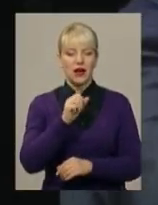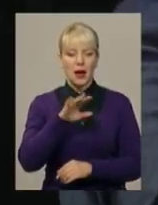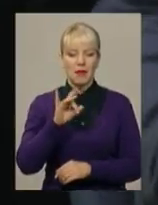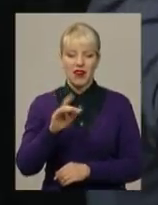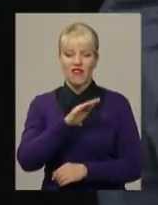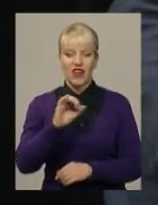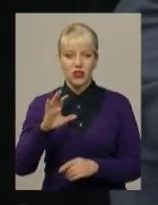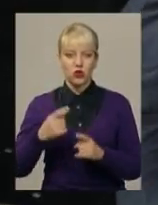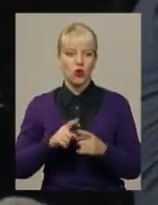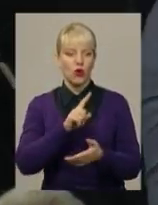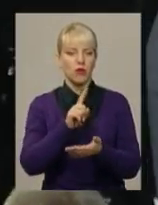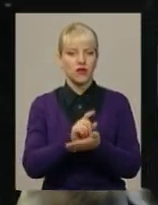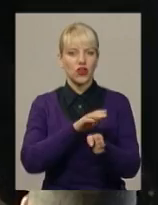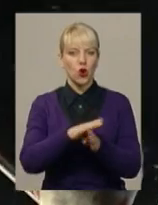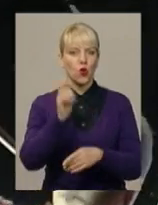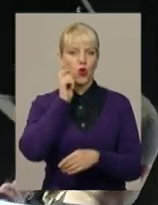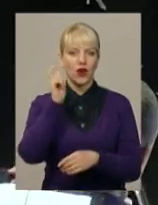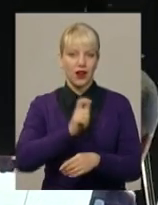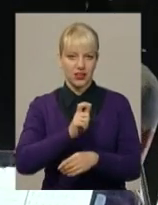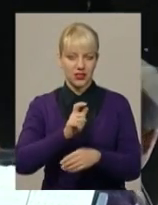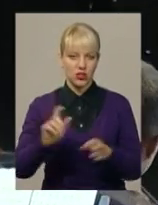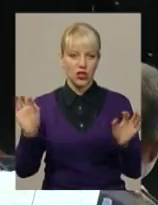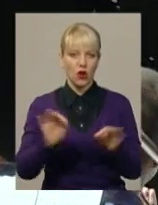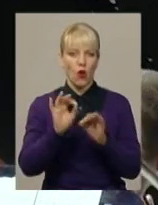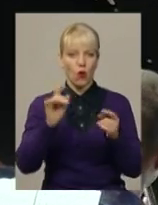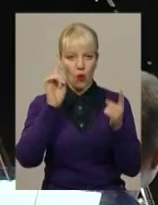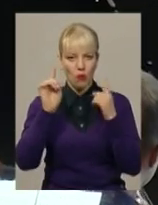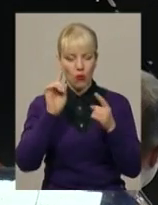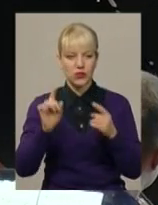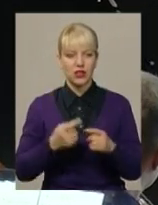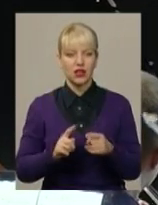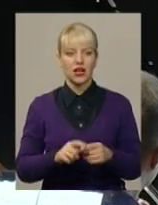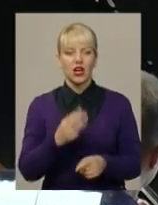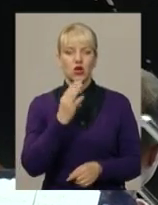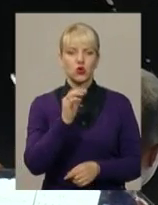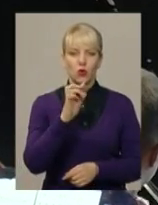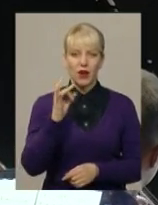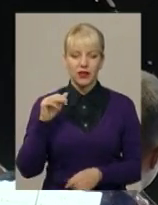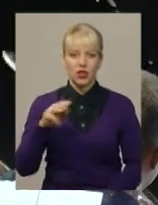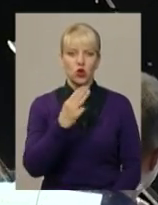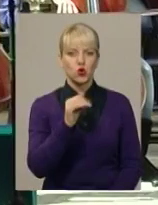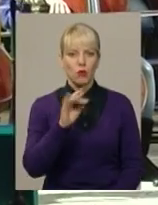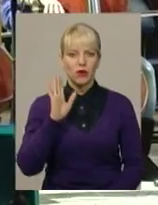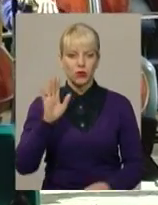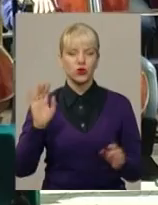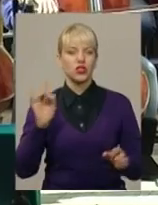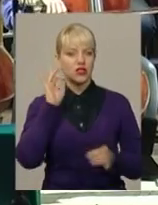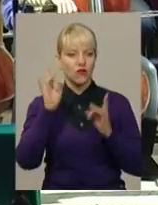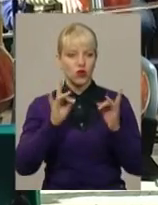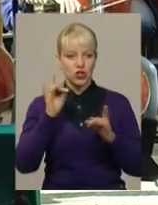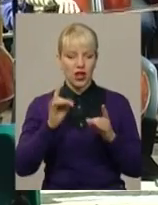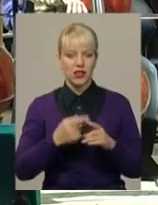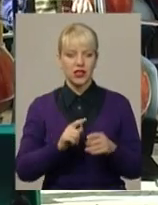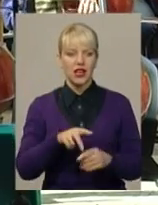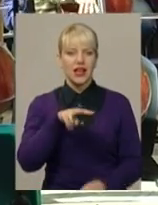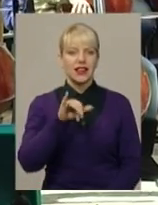українського композитора. Саме тому на відкритті фестивалю перед музикою Шуберта і Шумана звучатиме овертюра до опери Тарас Бульба